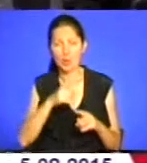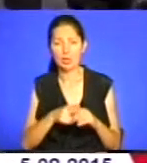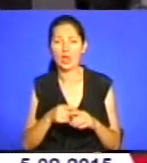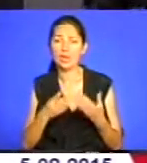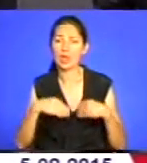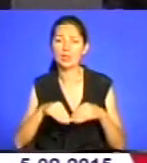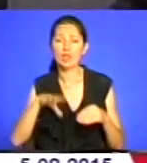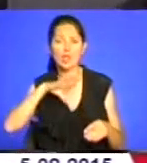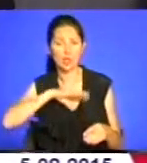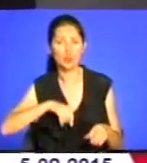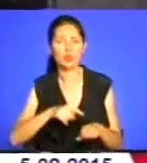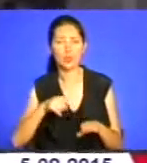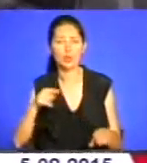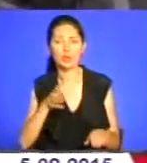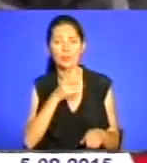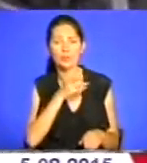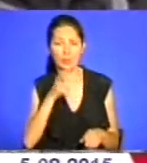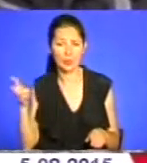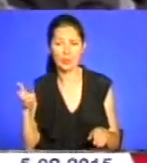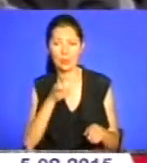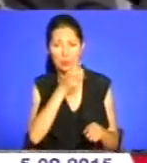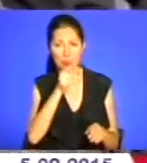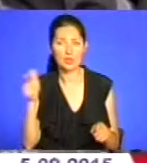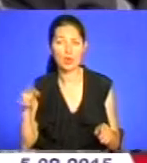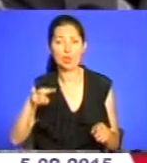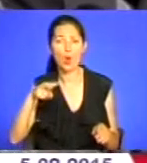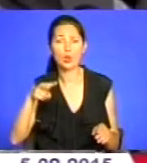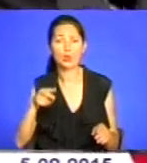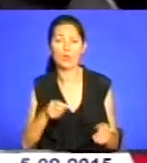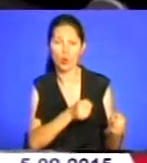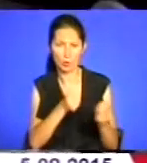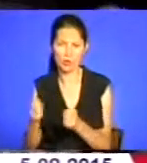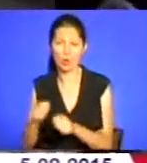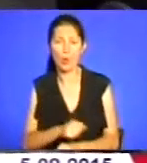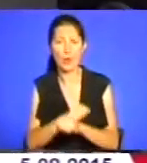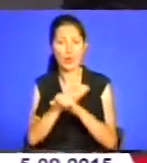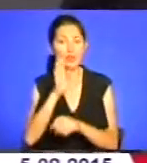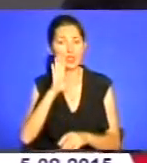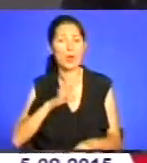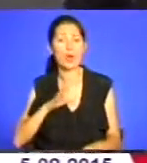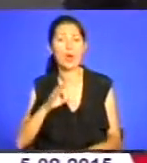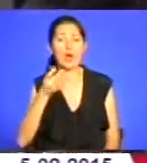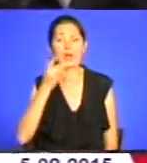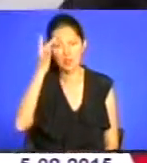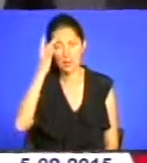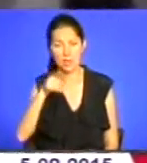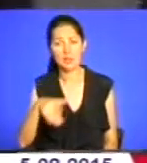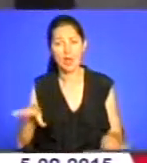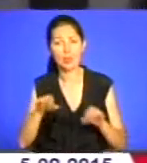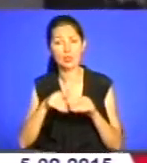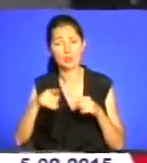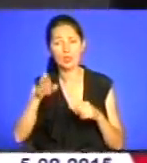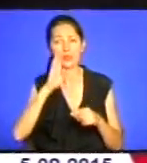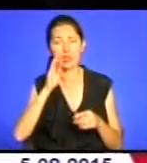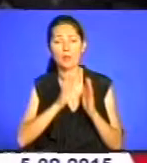Відчувалося щось незвичайне, відчувалося братання між людьми, які стояли плече в плече. Їх цих людей було дуже